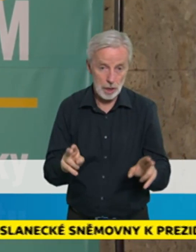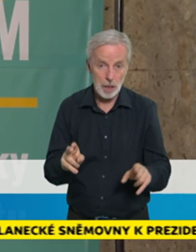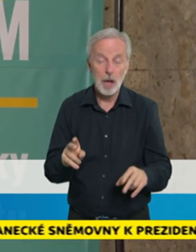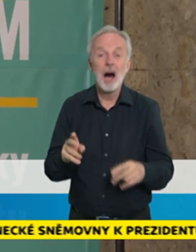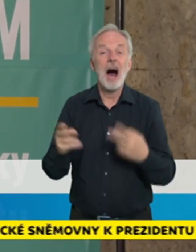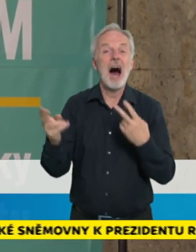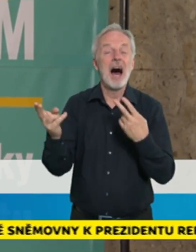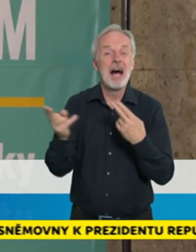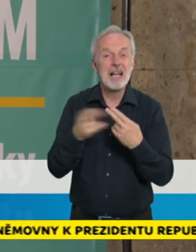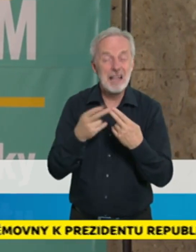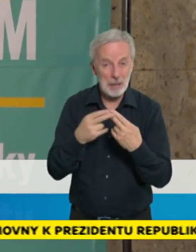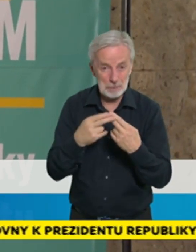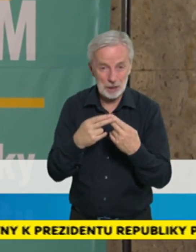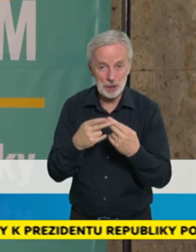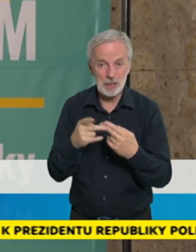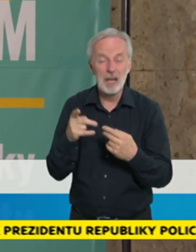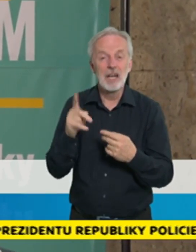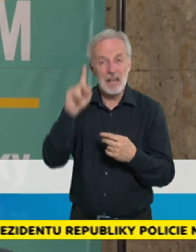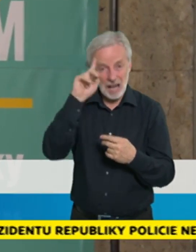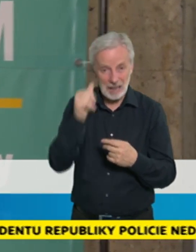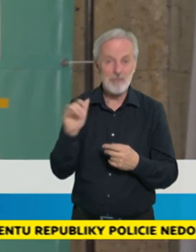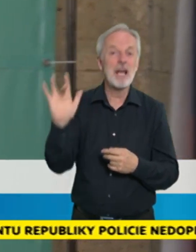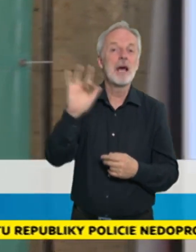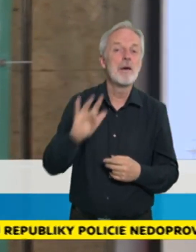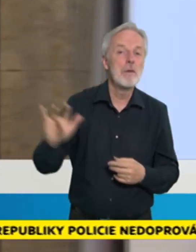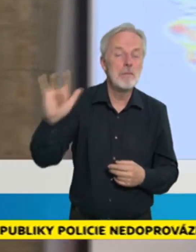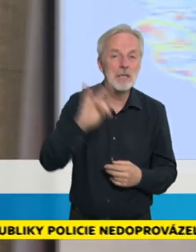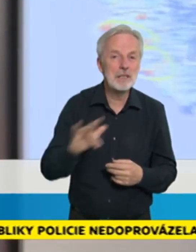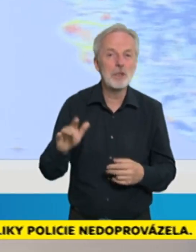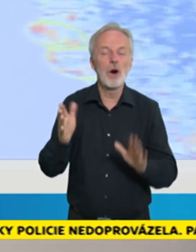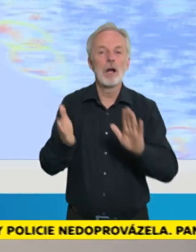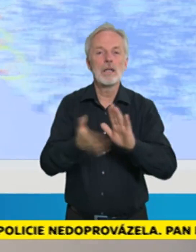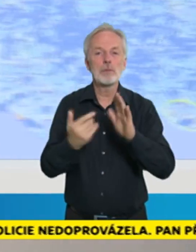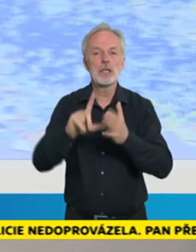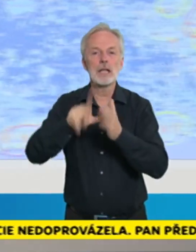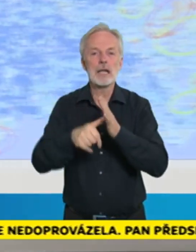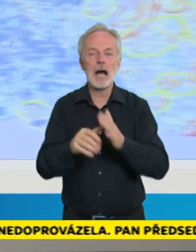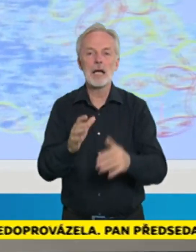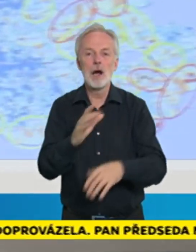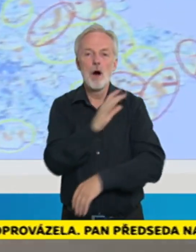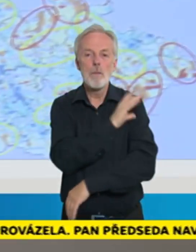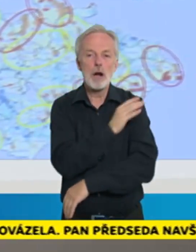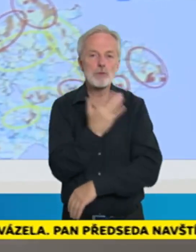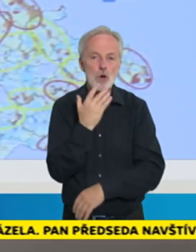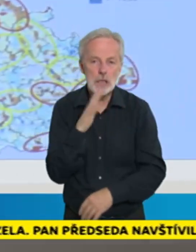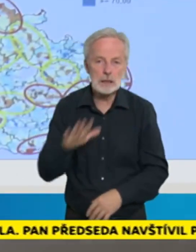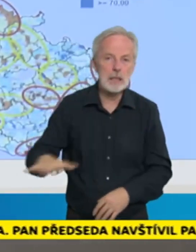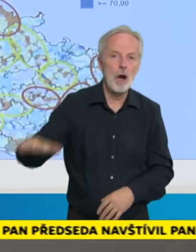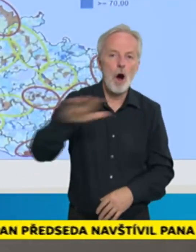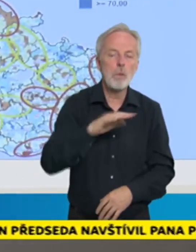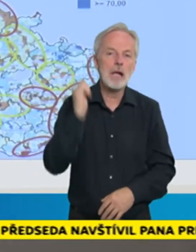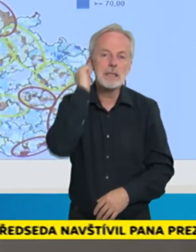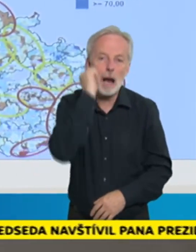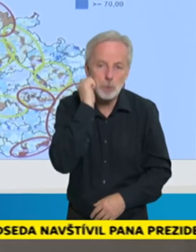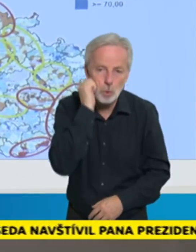republice. Dovolím si jmenovat některé oblasti Morasko-Selského kraje, kde na prvním místě je to Jablunkovsko, potom oblasti Zlínského